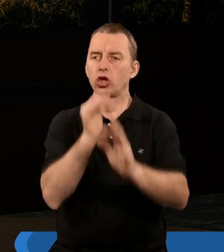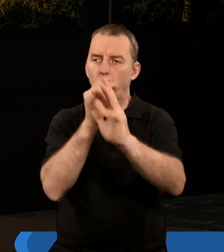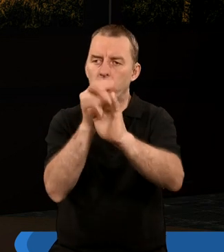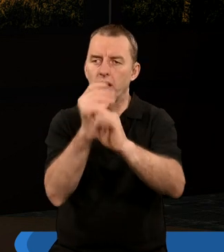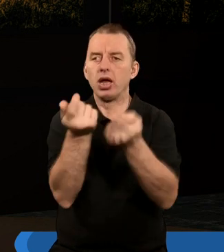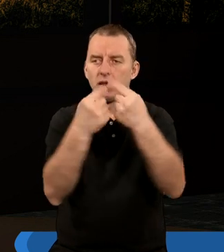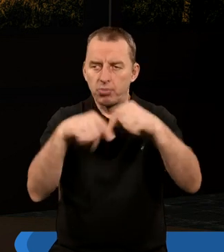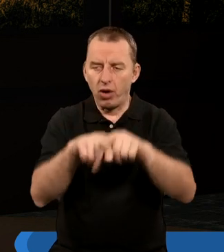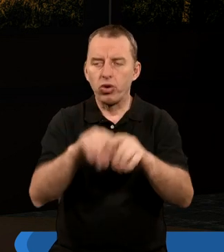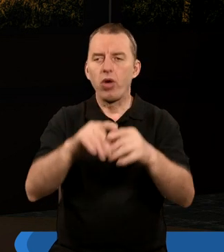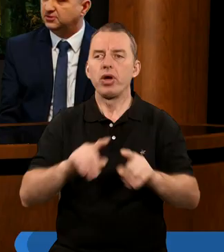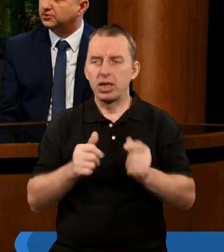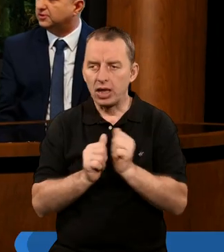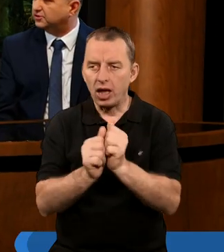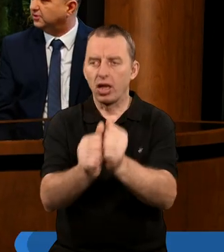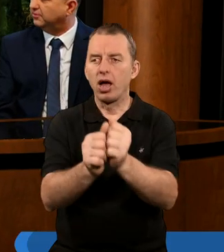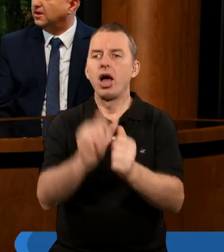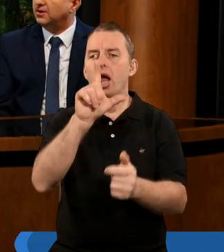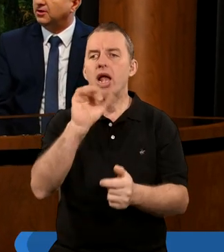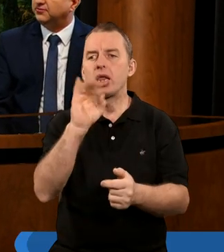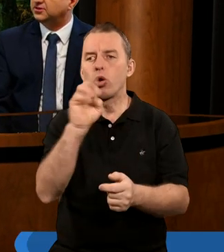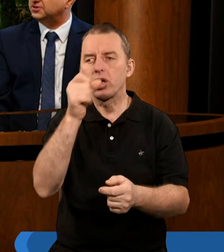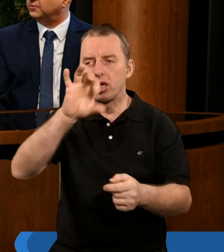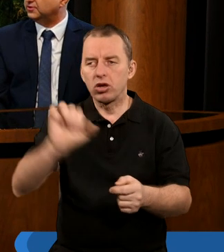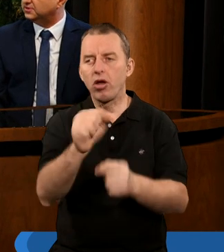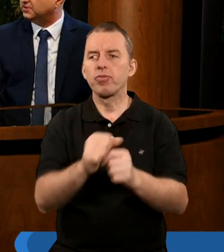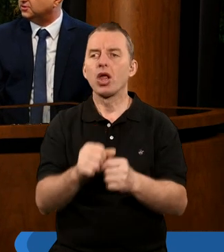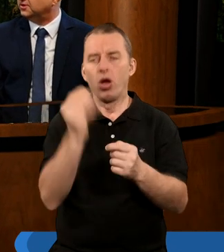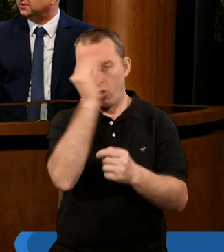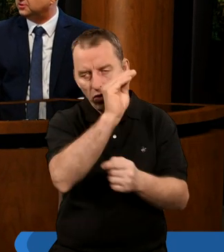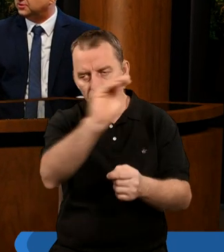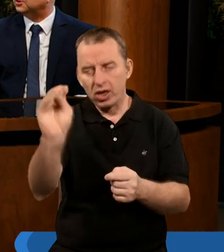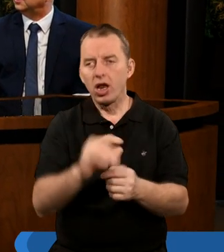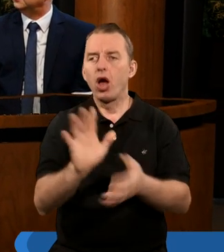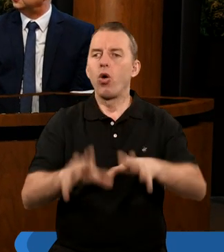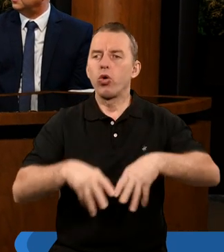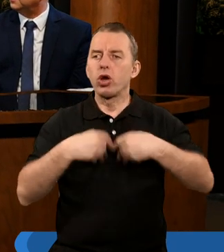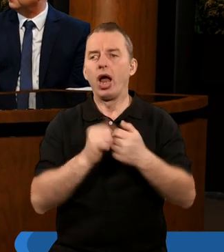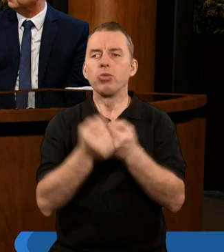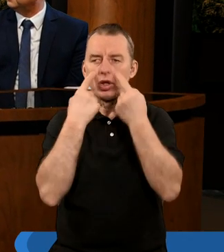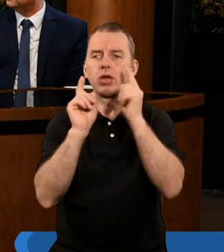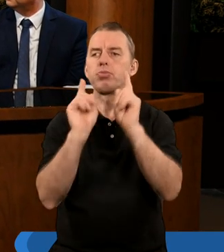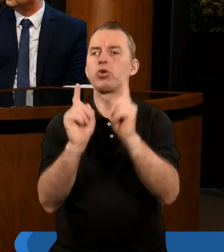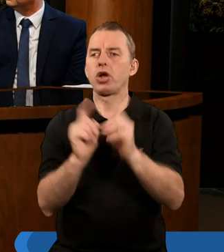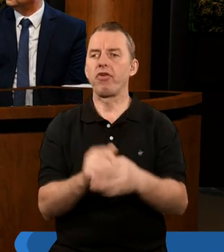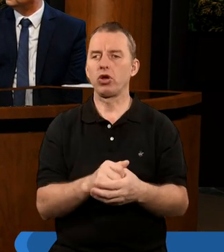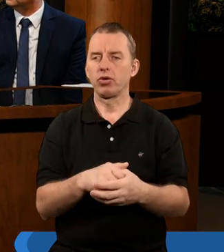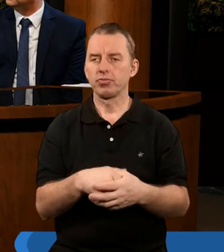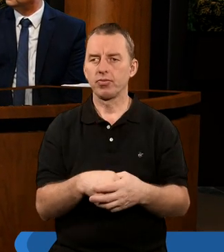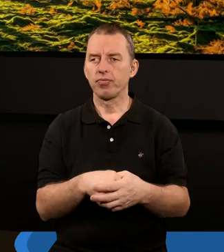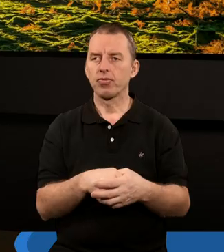spełniały funkcję liturgiczną, obwieszczały uroczystości, jak też ostrzegawczą. Tak jest.